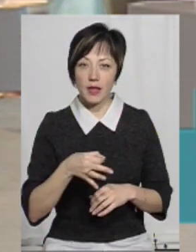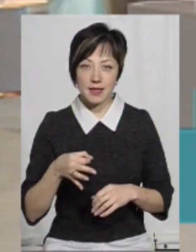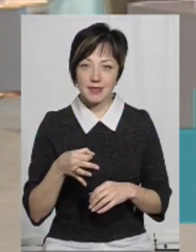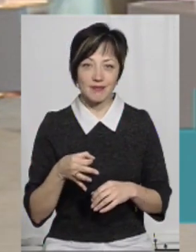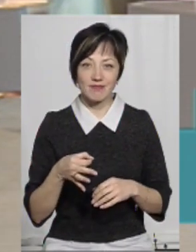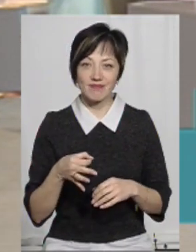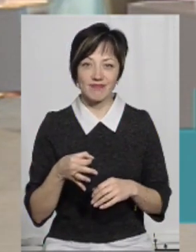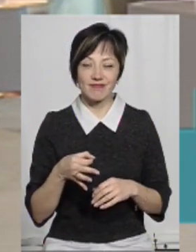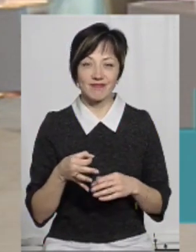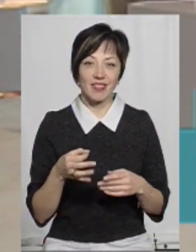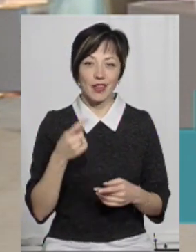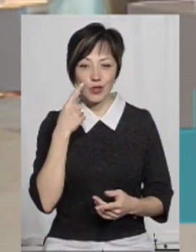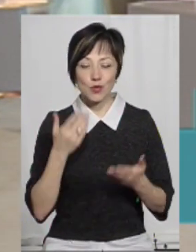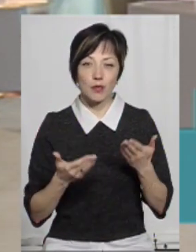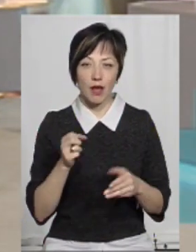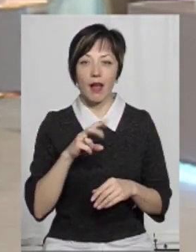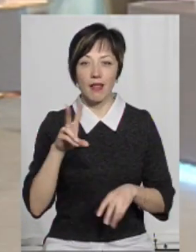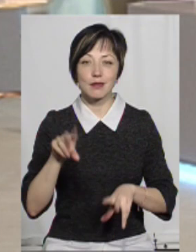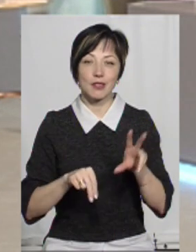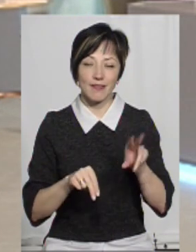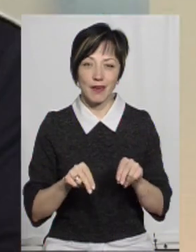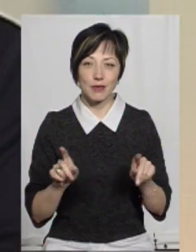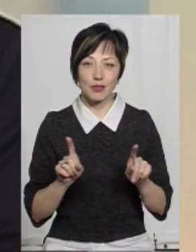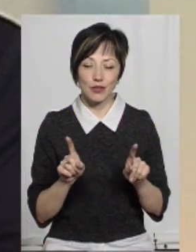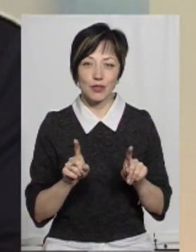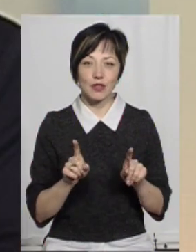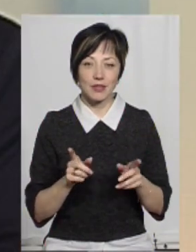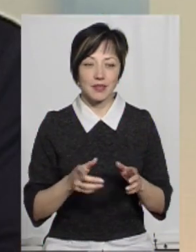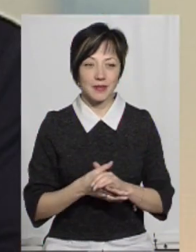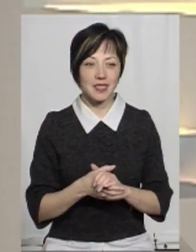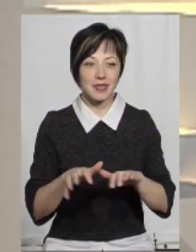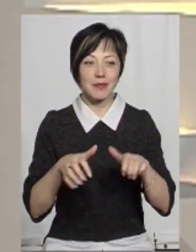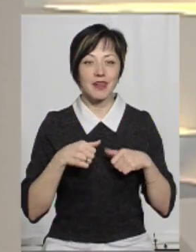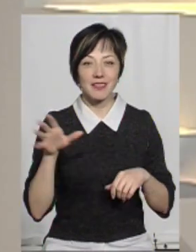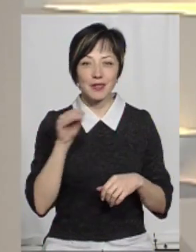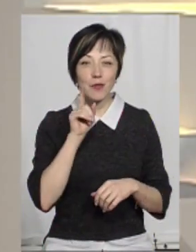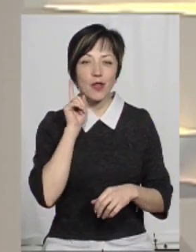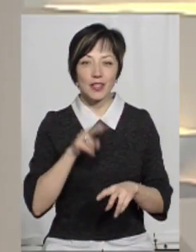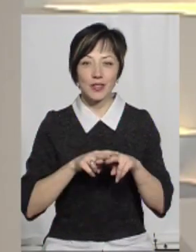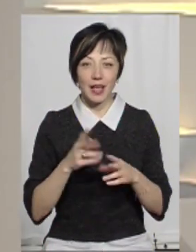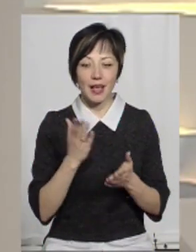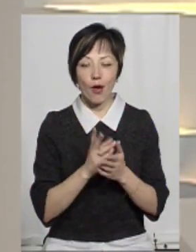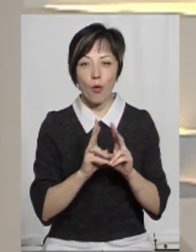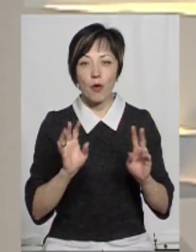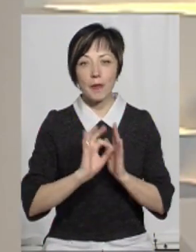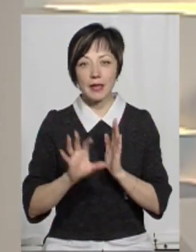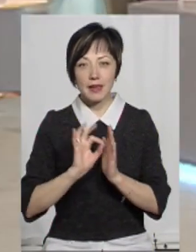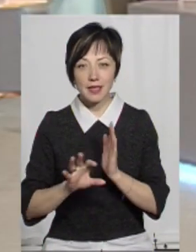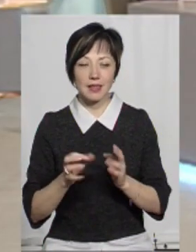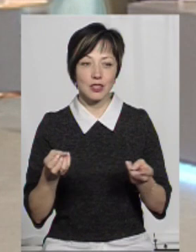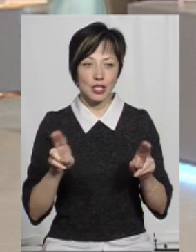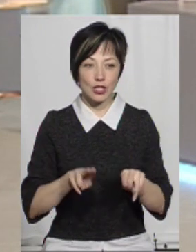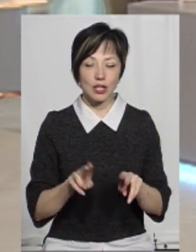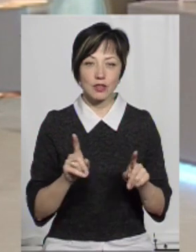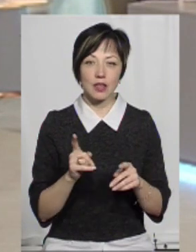є якісь такі... Але ми сподіваємося, заберемо всі молодіжні столиці до нас. Є вже кому підказати,